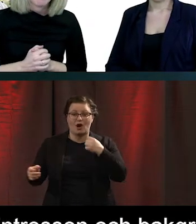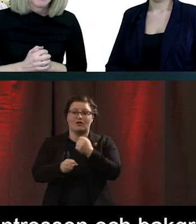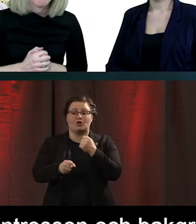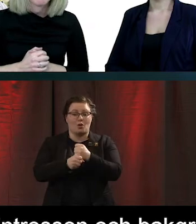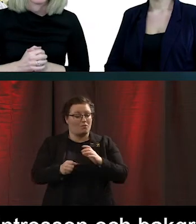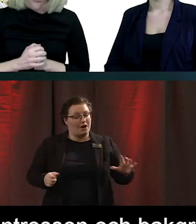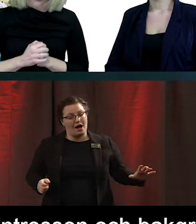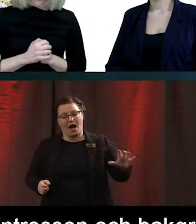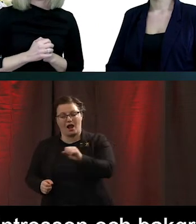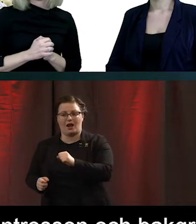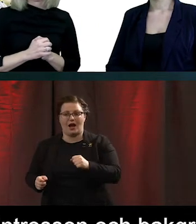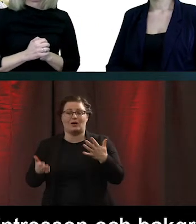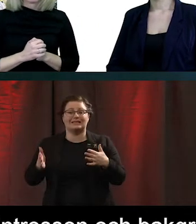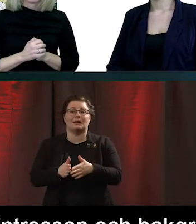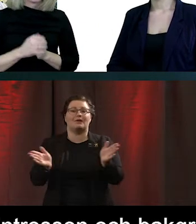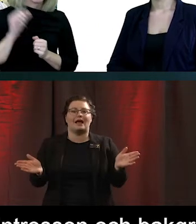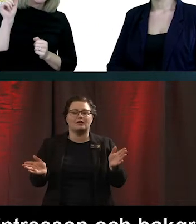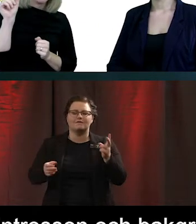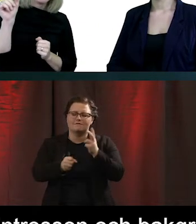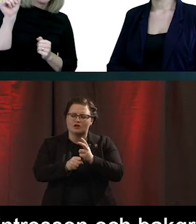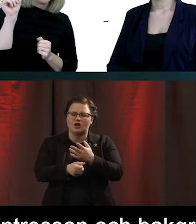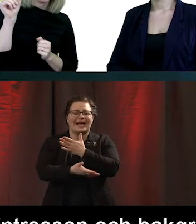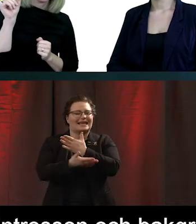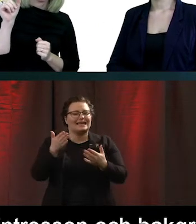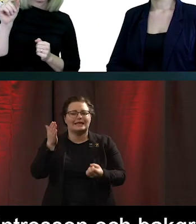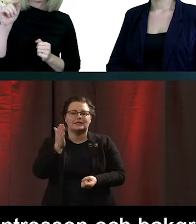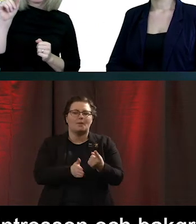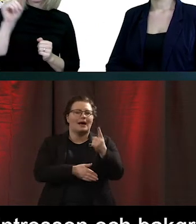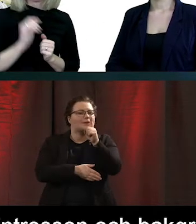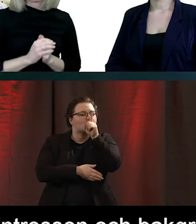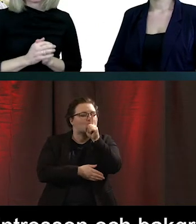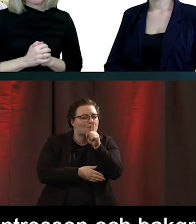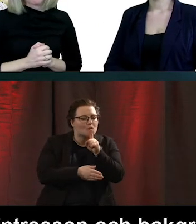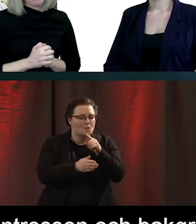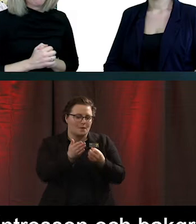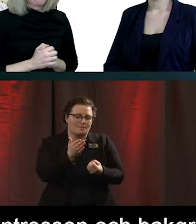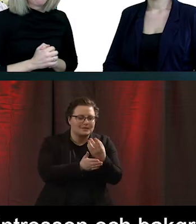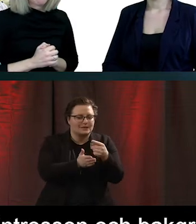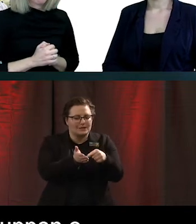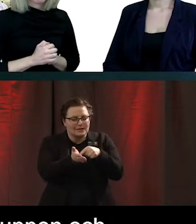målgruppen. Och inte skapa specifika lösningar för just en målgrupp.